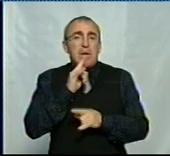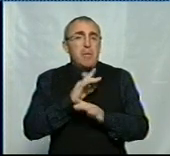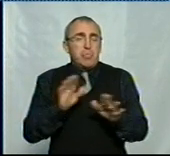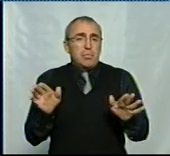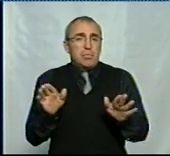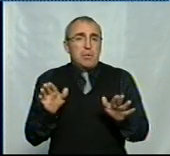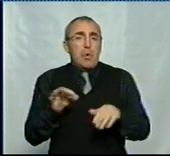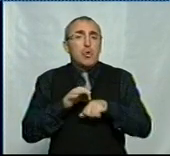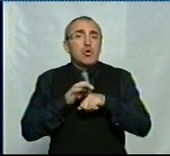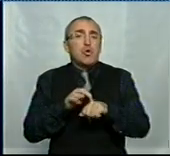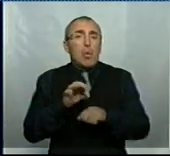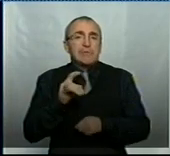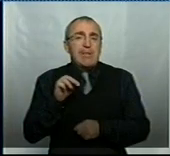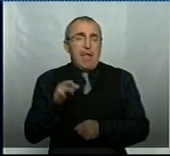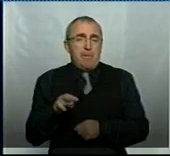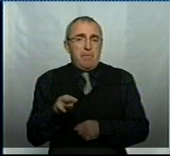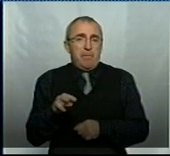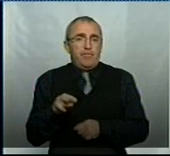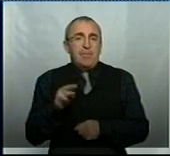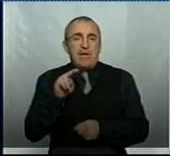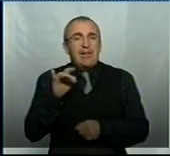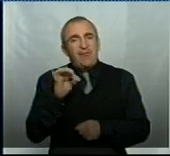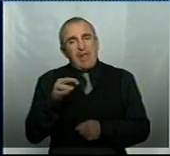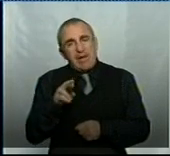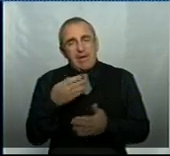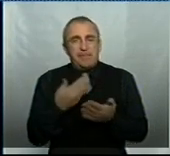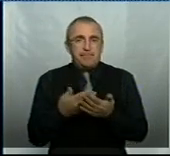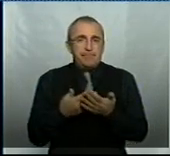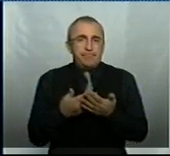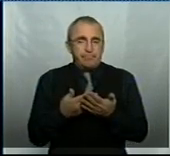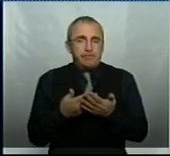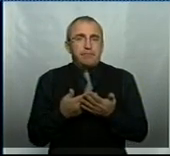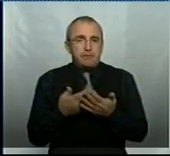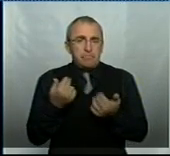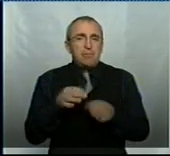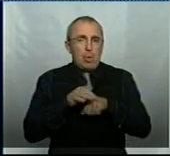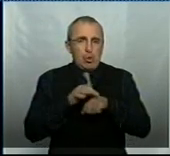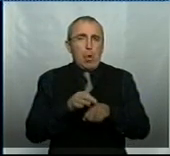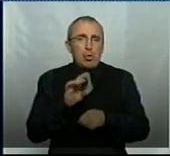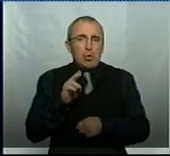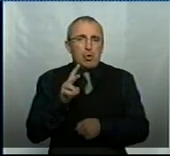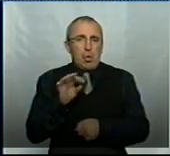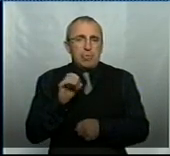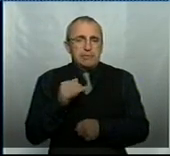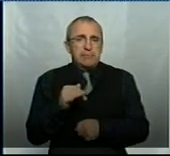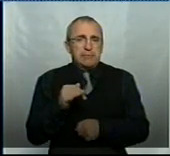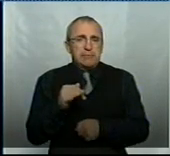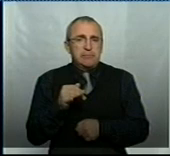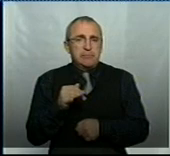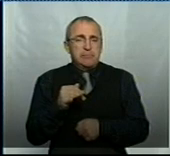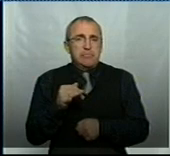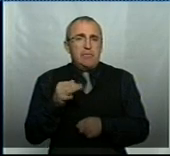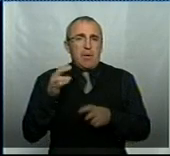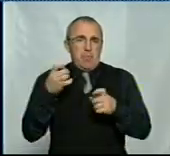носієм тіл дифтерії, чи як це правильно назвати? Так, носій. Носій. Не тіл, не тіл. Просто коріння